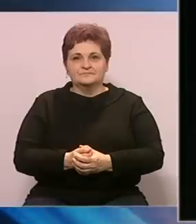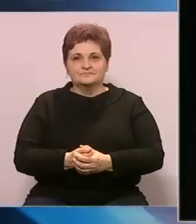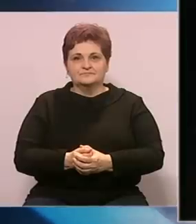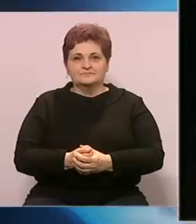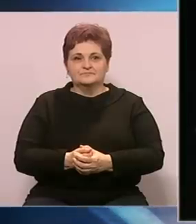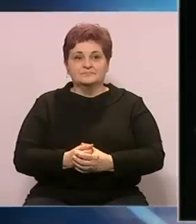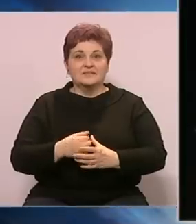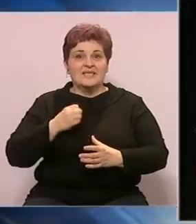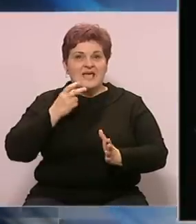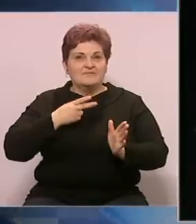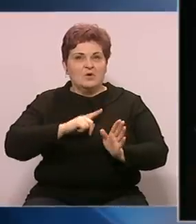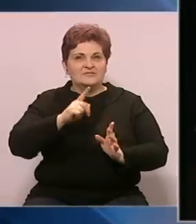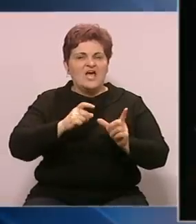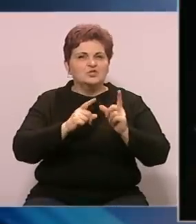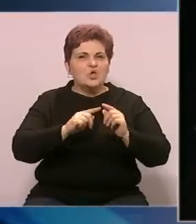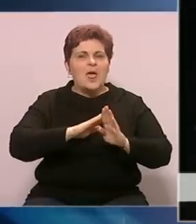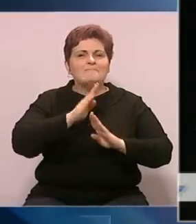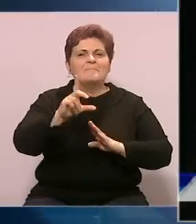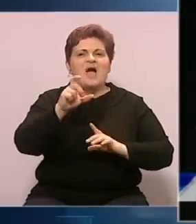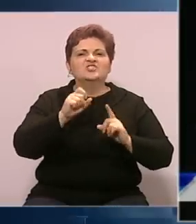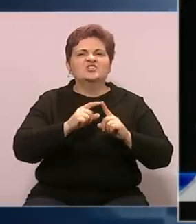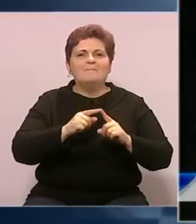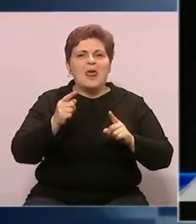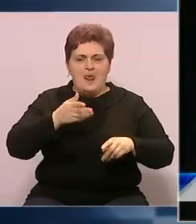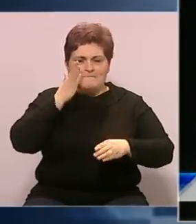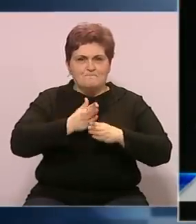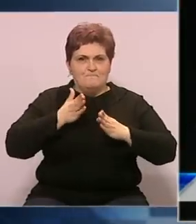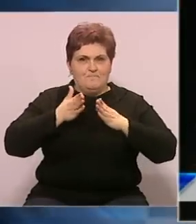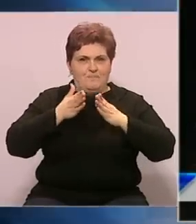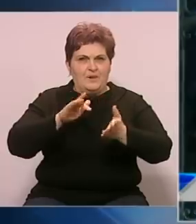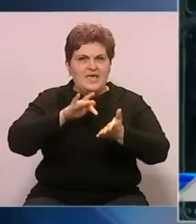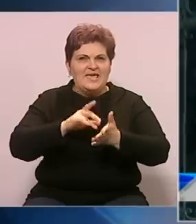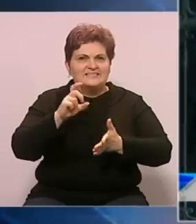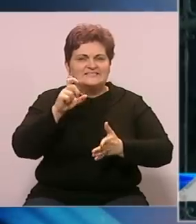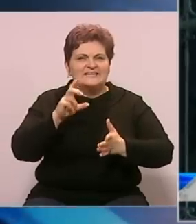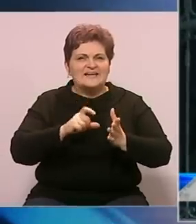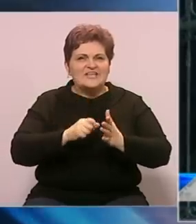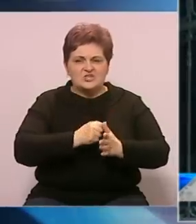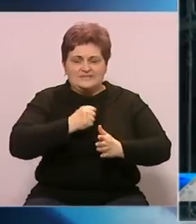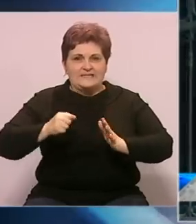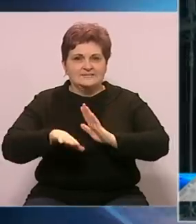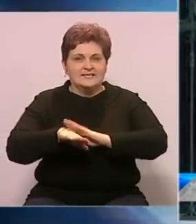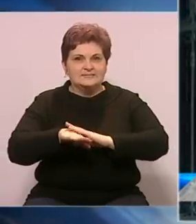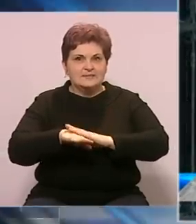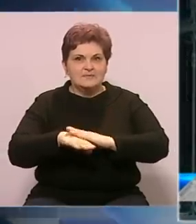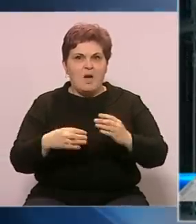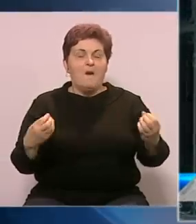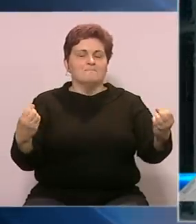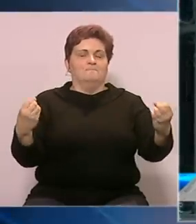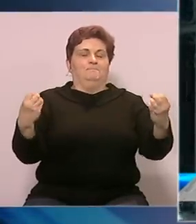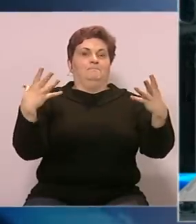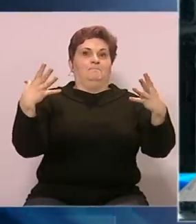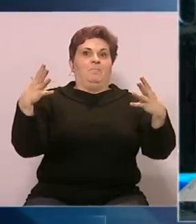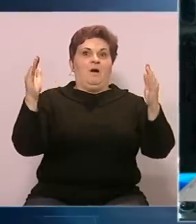Kada se vozite iz smjera stoca prema Čapljini negdje na pola puta u mjestu Crnići, sa desne će vas strane obasjeti i začarati